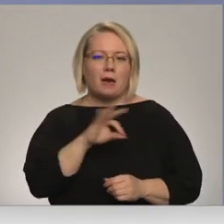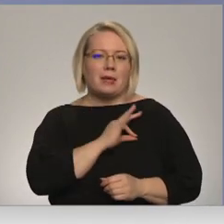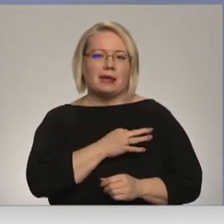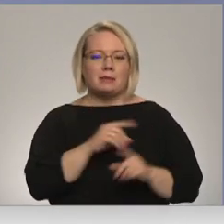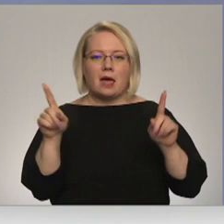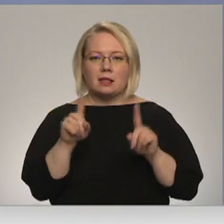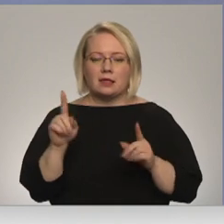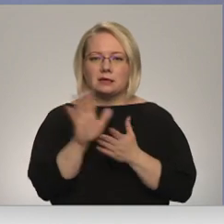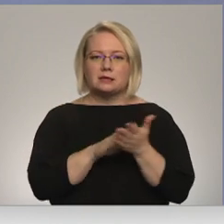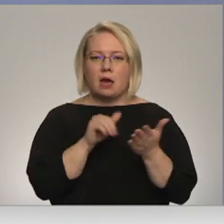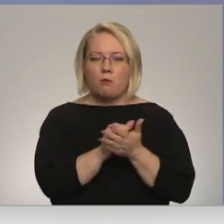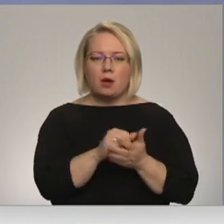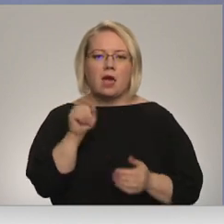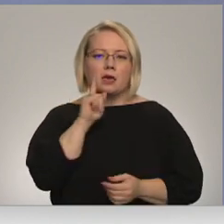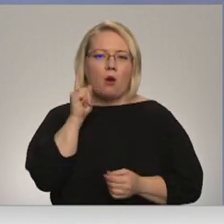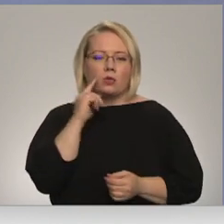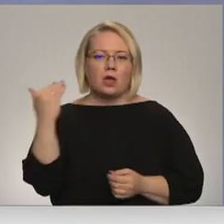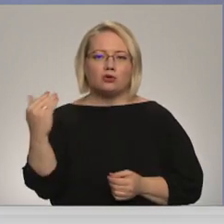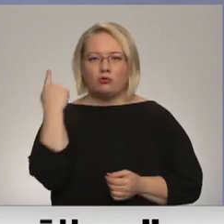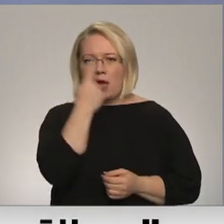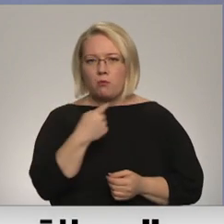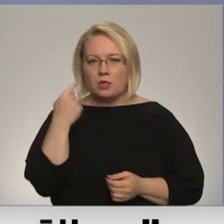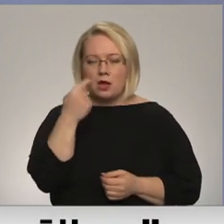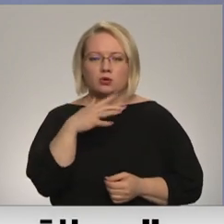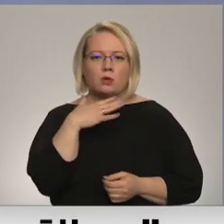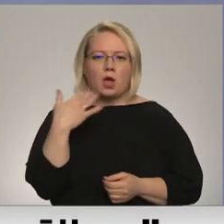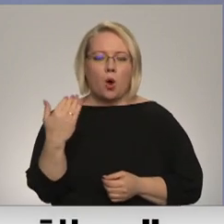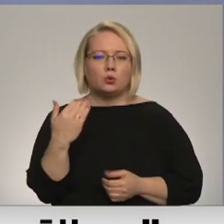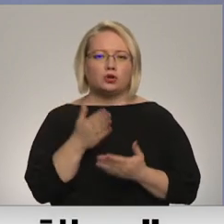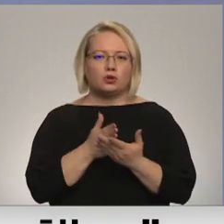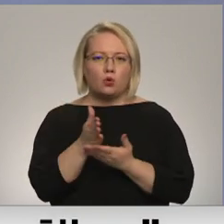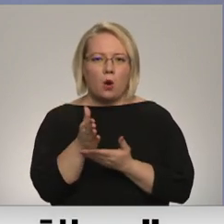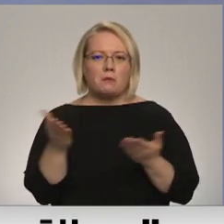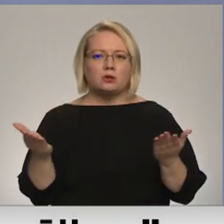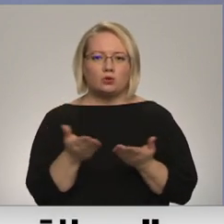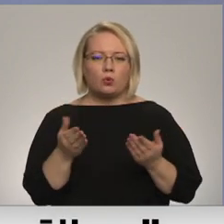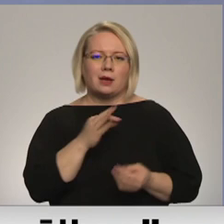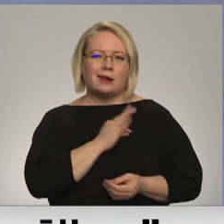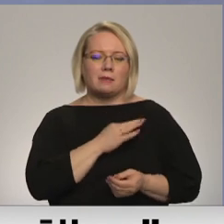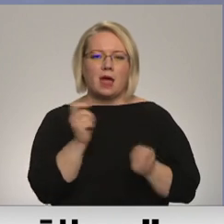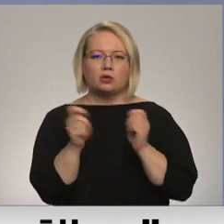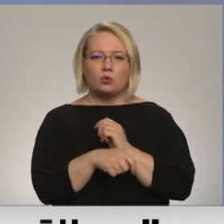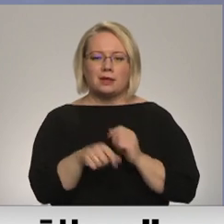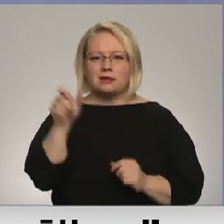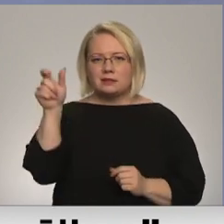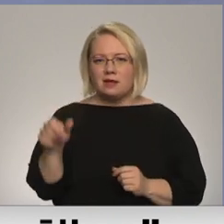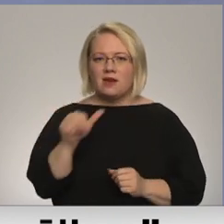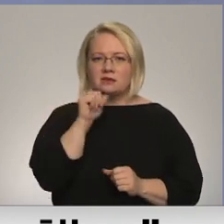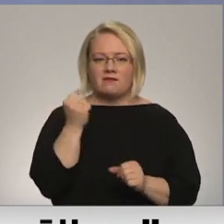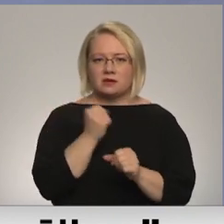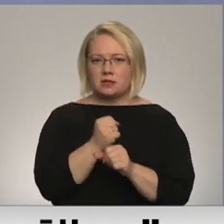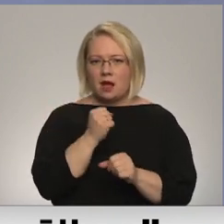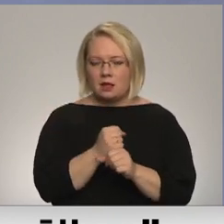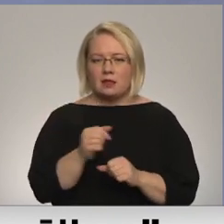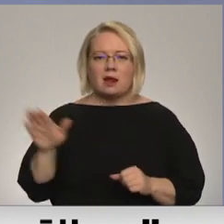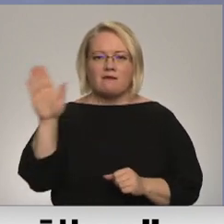arī sabojā šo jauniešu reputāciju, jo ir ļoti daudz jomas, kurās krimināla sodītas personas nevar strādāt. Tās ir